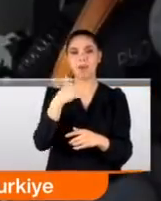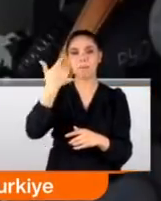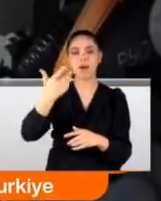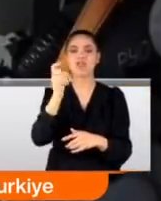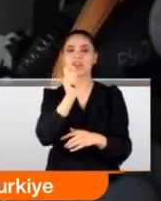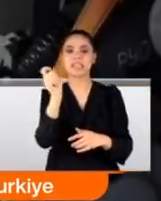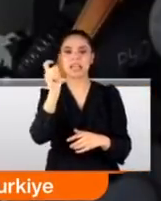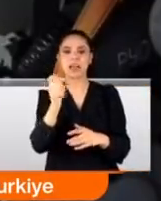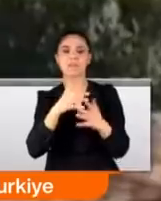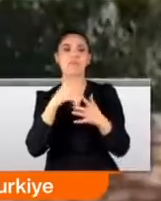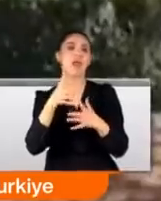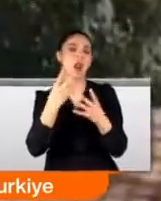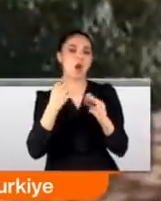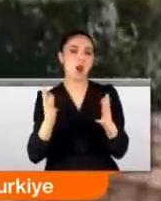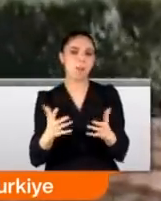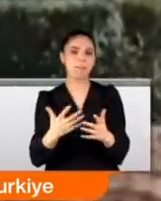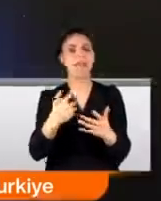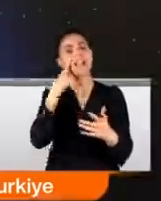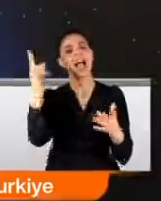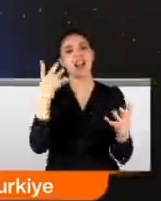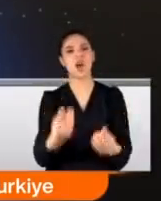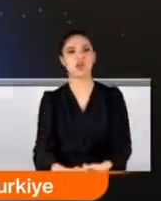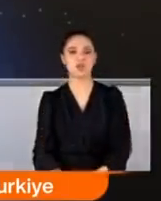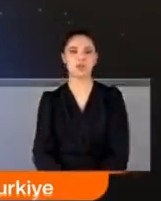kelimelerini tırt etmek de kolay olacaktır. Hayırlı olsun.